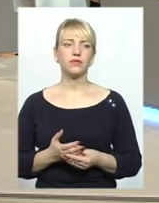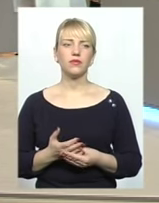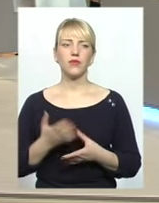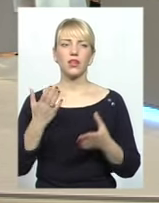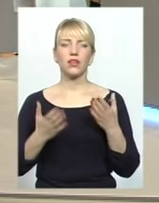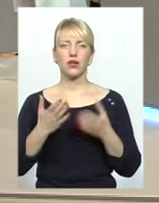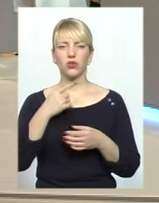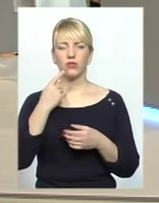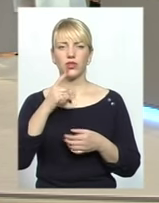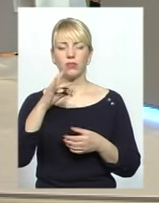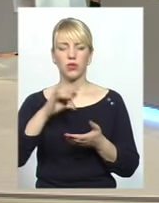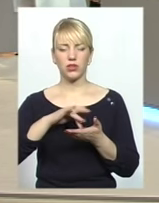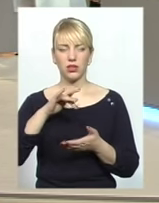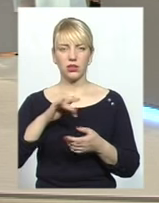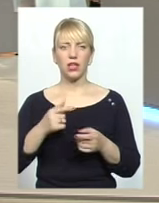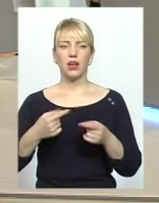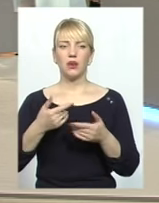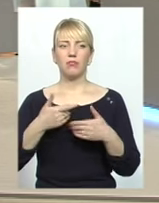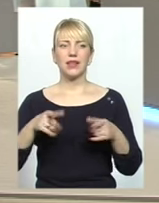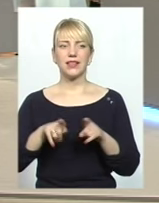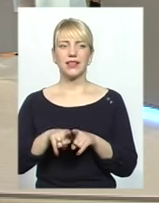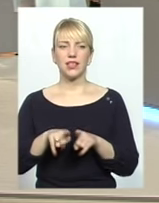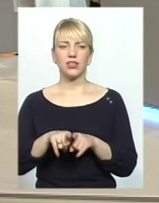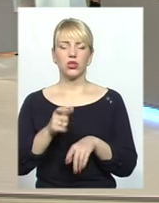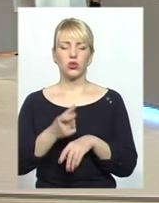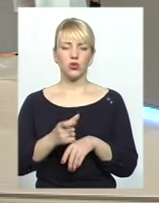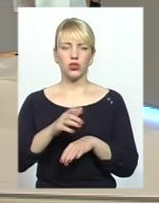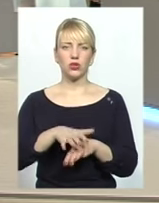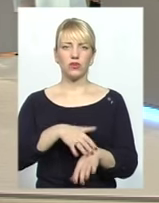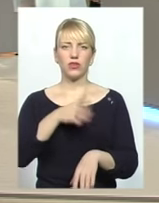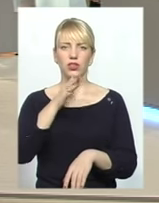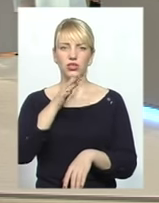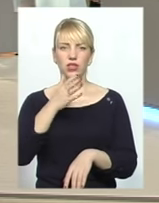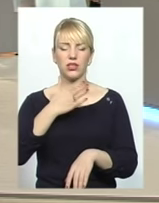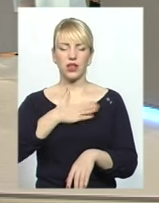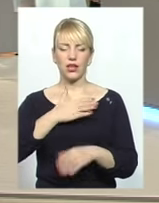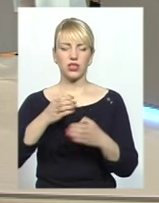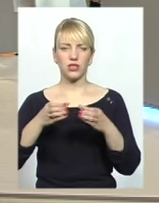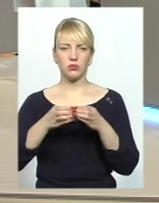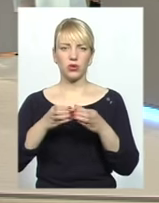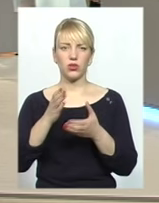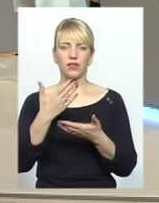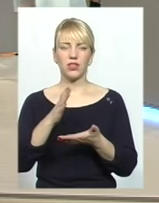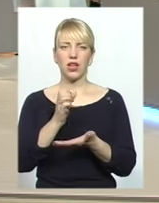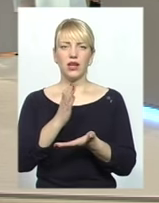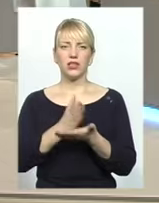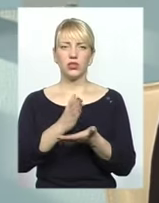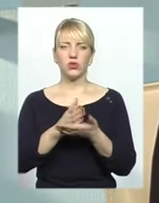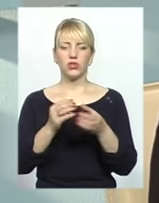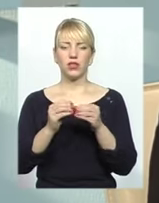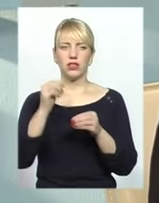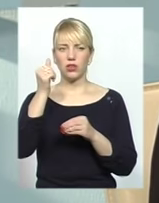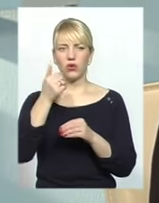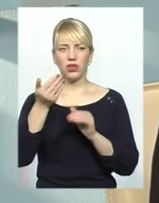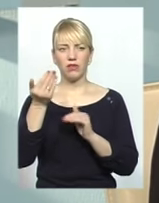наш так званий центр, теж дуже довгий час, наша спільнота вже існує 10 років, але дуже довгий час, ще